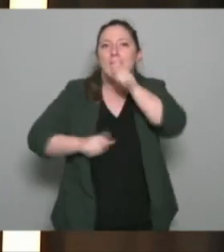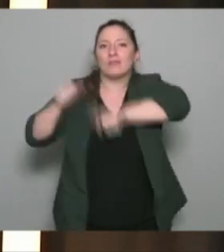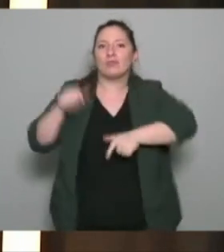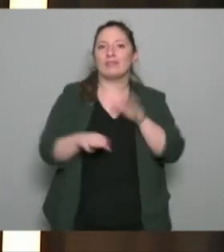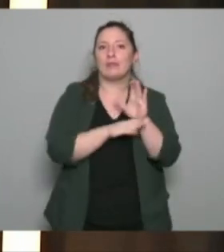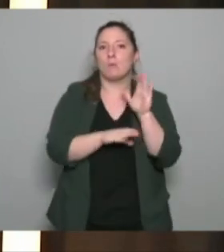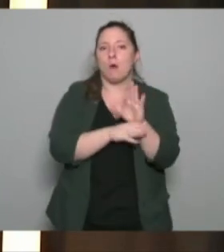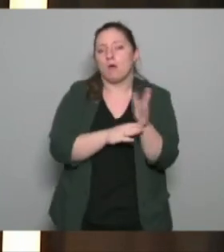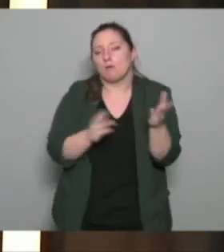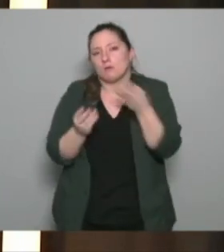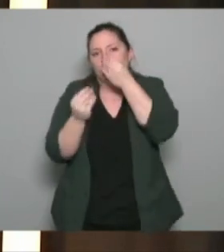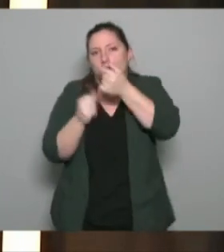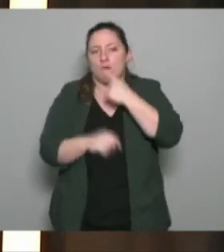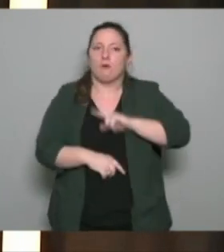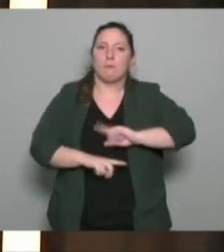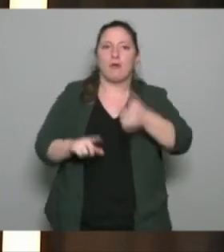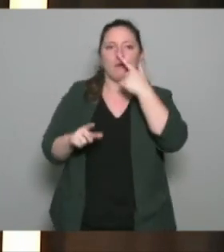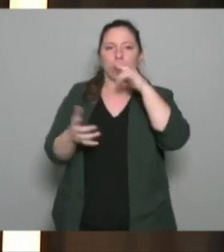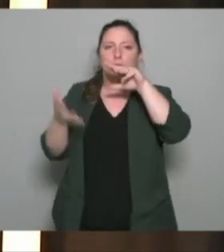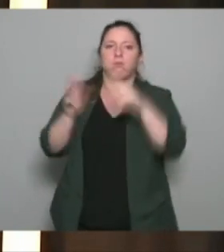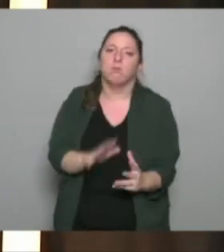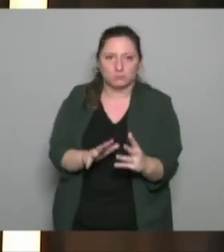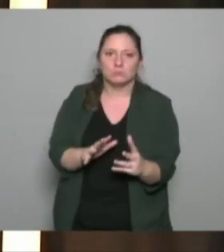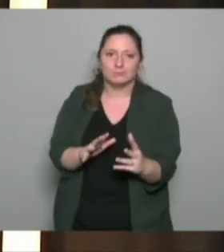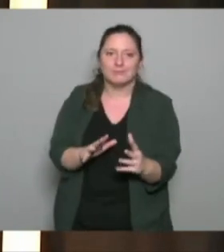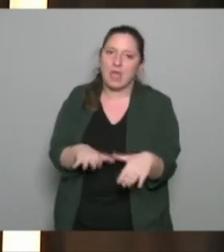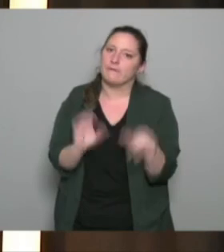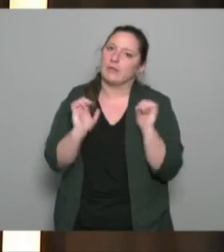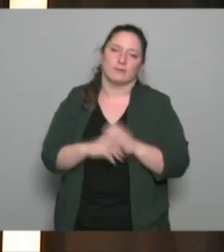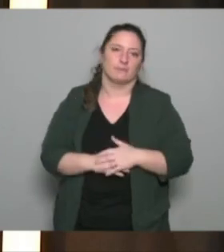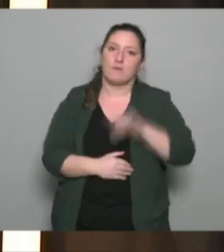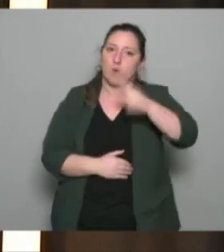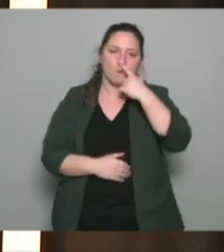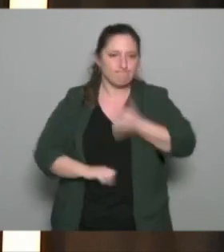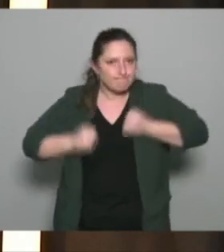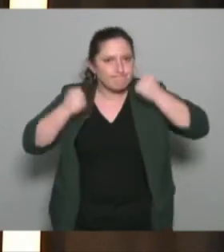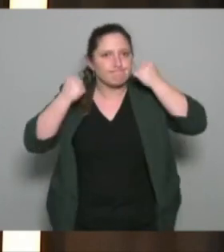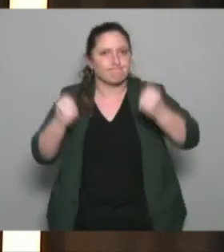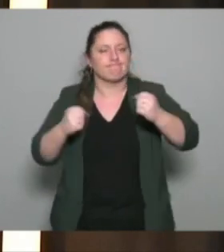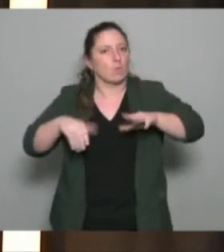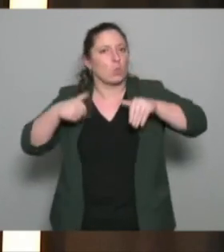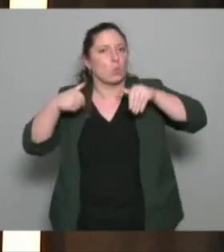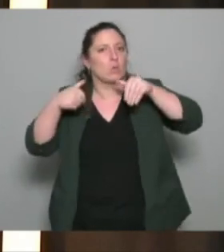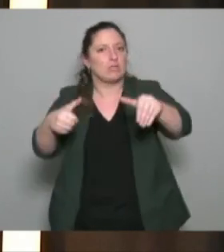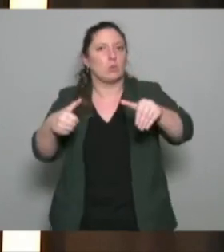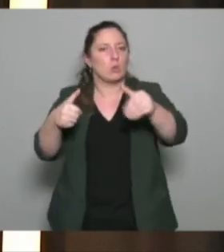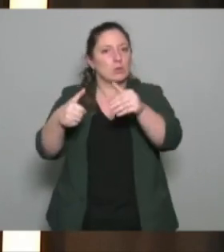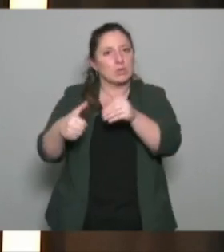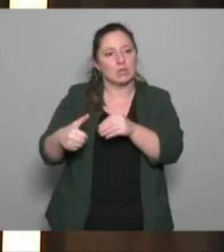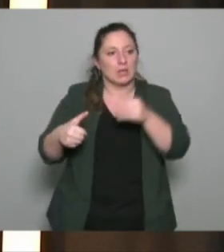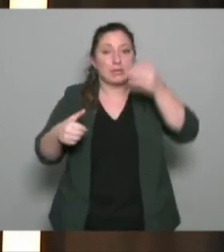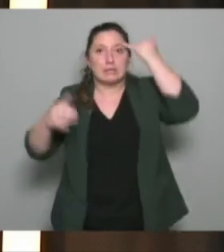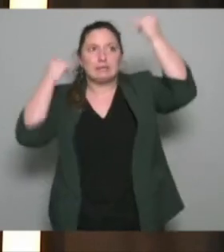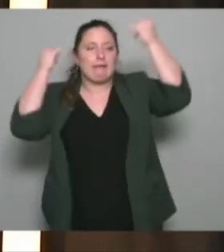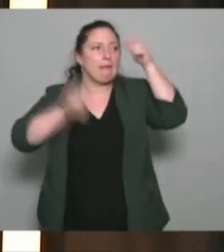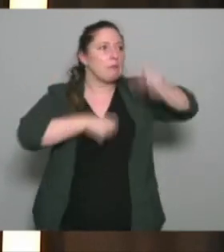paraît très important que ce feu ne retombe pas donc il va falloir trouver les voies et moyens pour que comment dire les ambitions